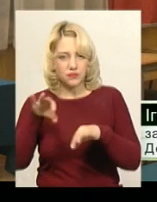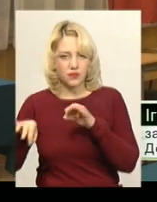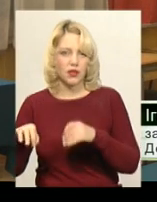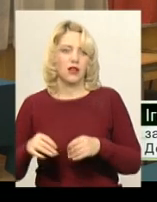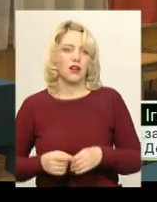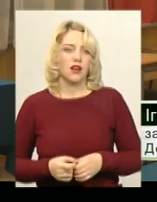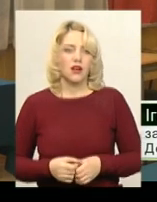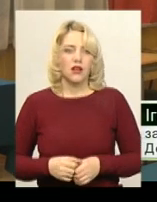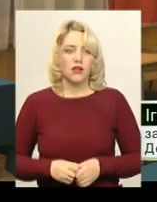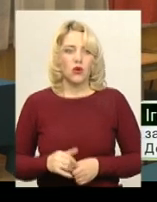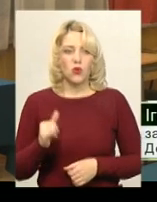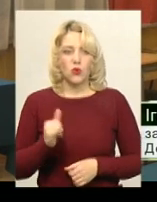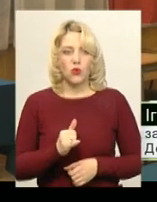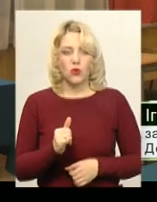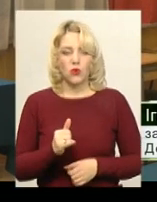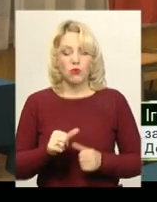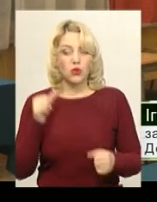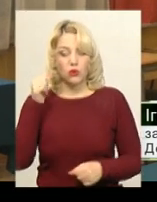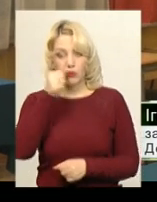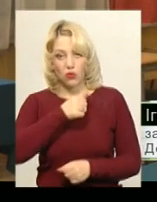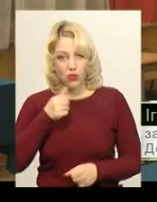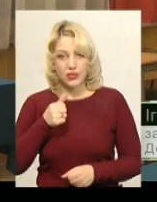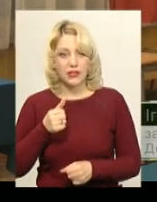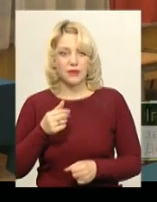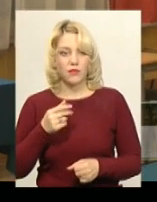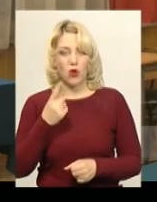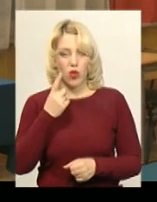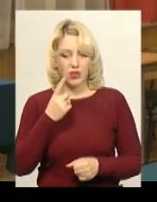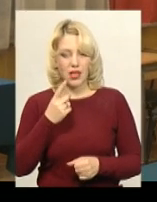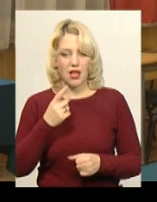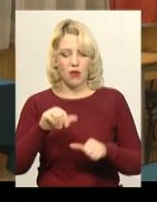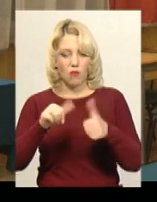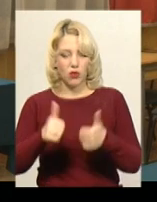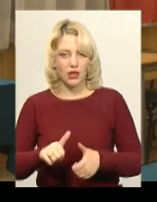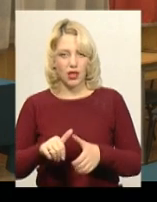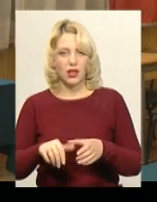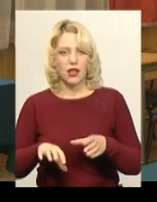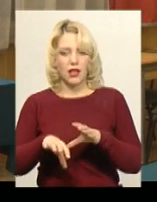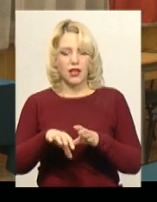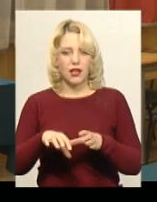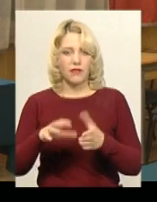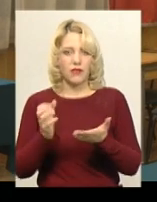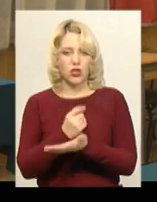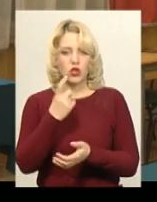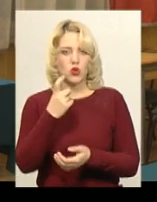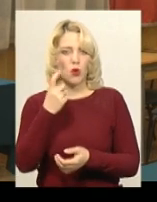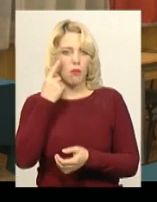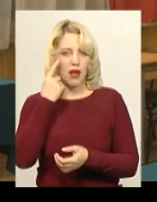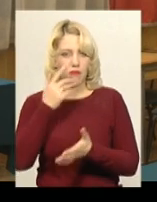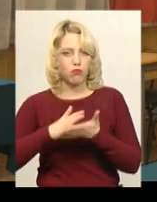У минулому році одна робота набрала більше 100 балів. 100 балів – це,